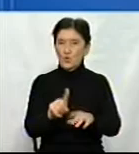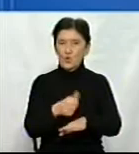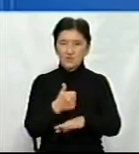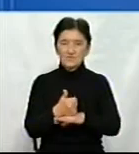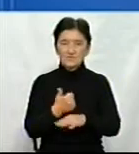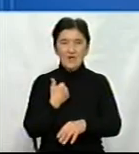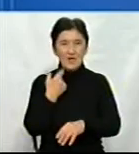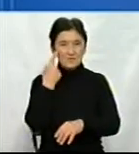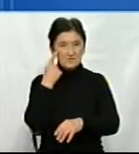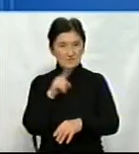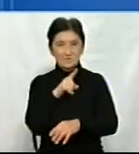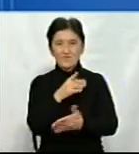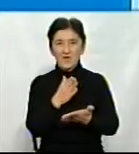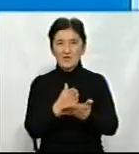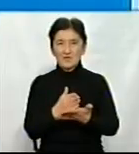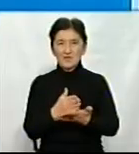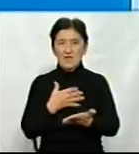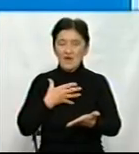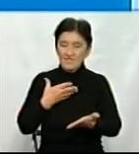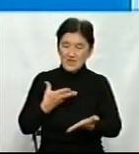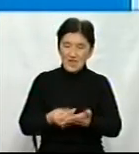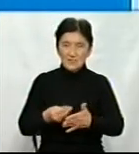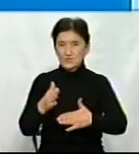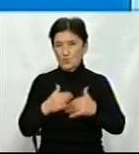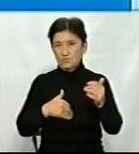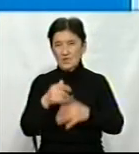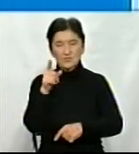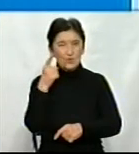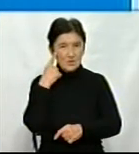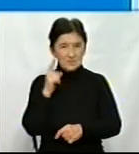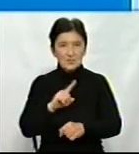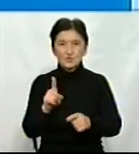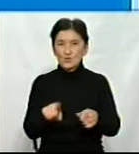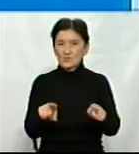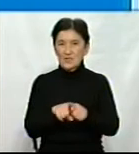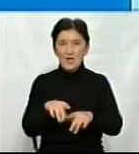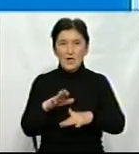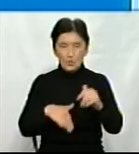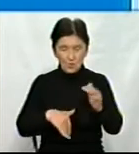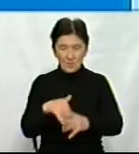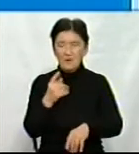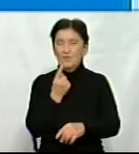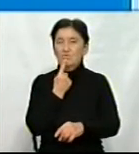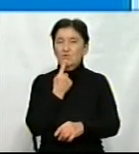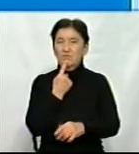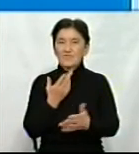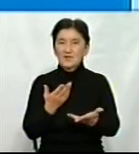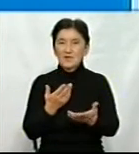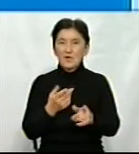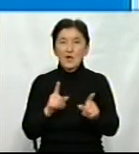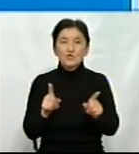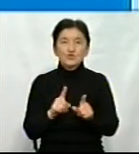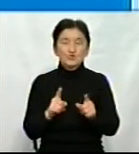Я знаю, що ви маєте і власну практику у козівництві. Знаєте, що це таке. Руками спробували. Скажіть мені, будь ласка, що